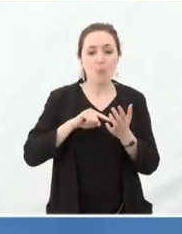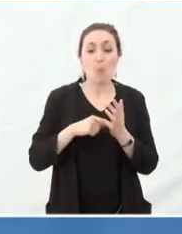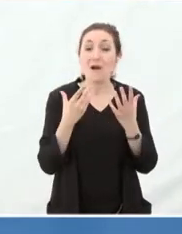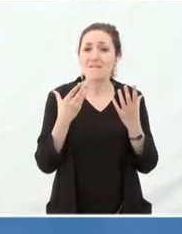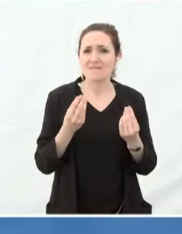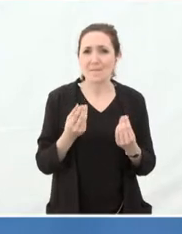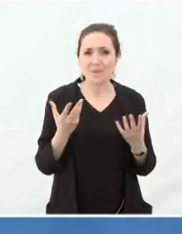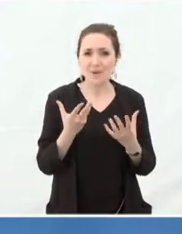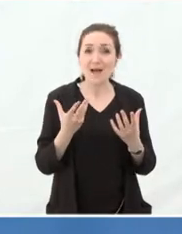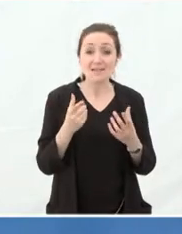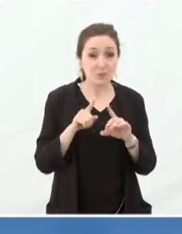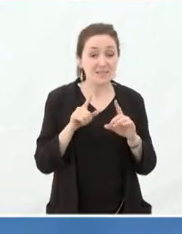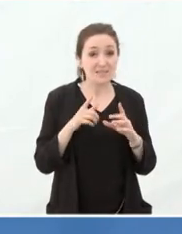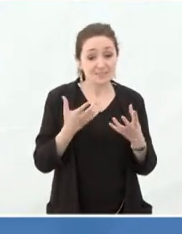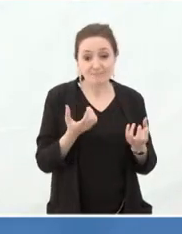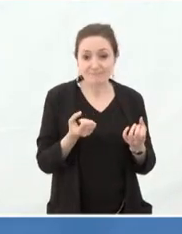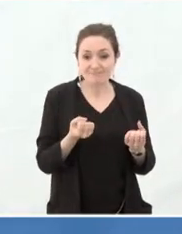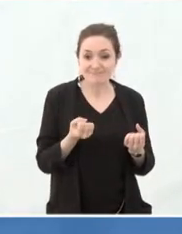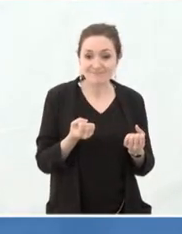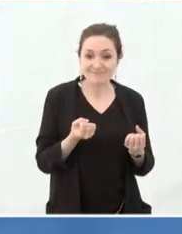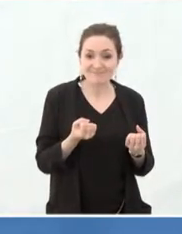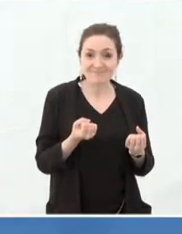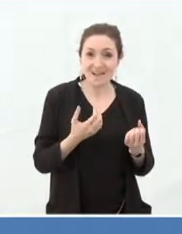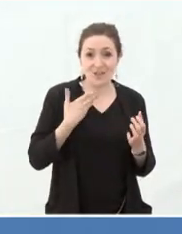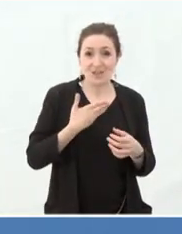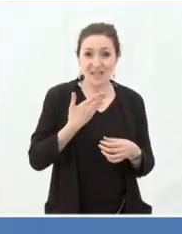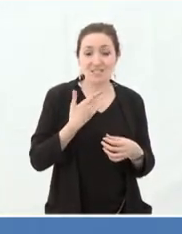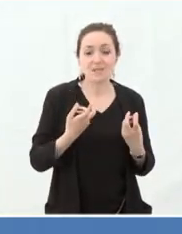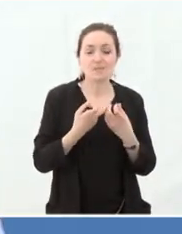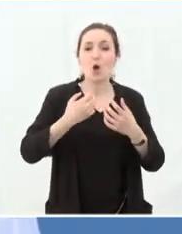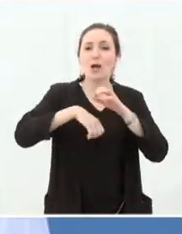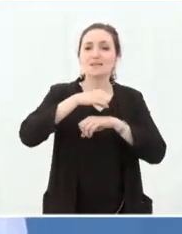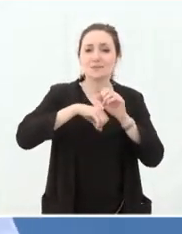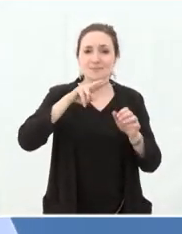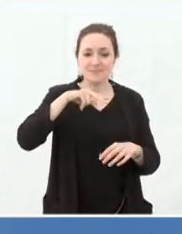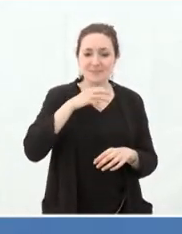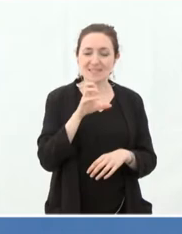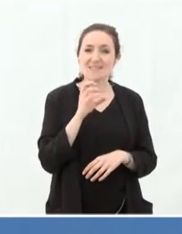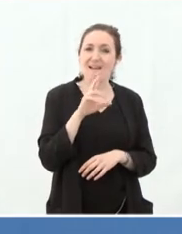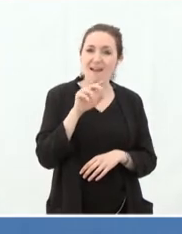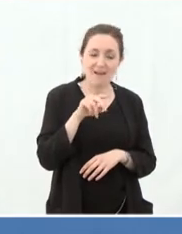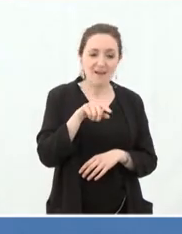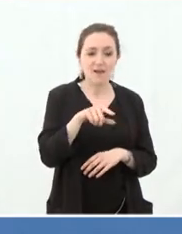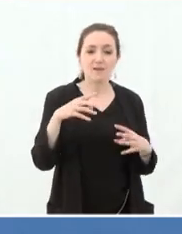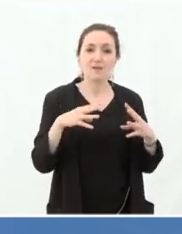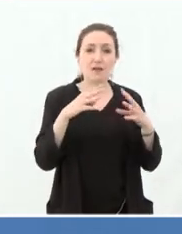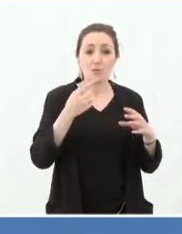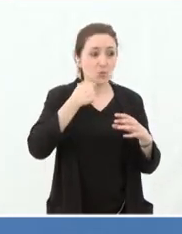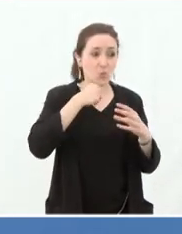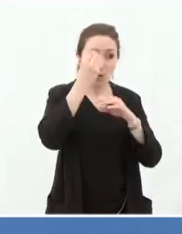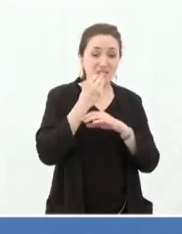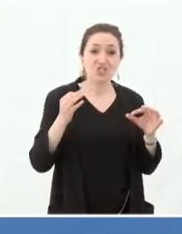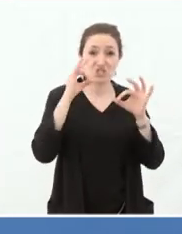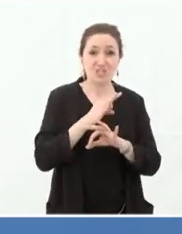approche les gens, et aussi notre force. Regardez, si je prends mon organisation, dans les conflits armés, nous ne sommes pas protégés, nous n'avons pas des gardes armés avec nous,